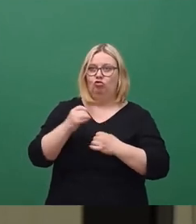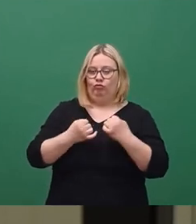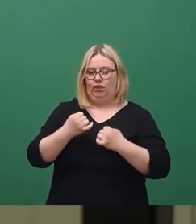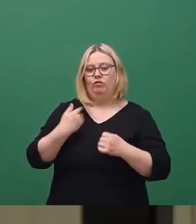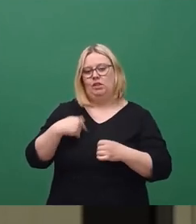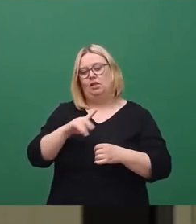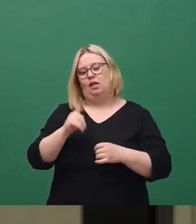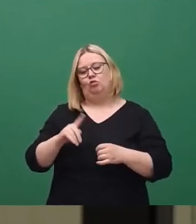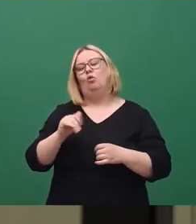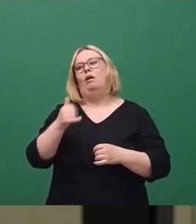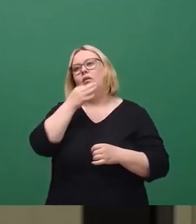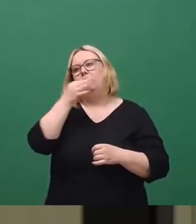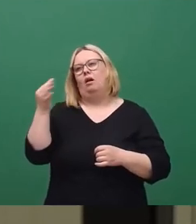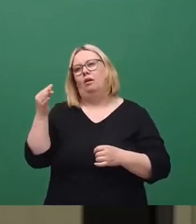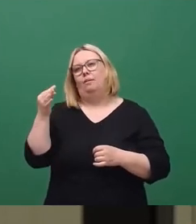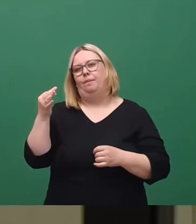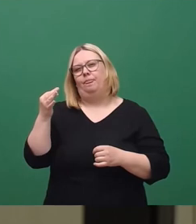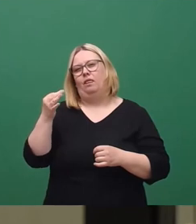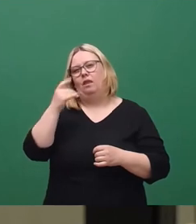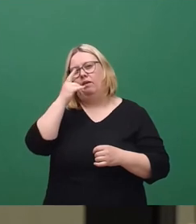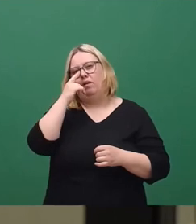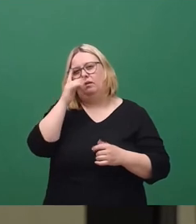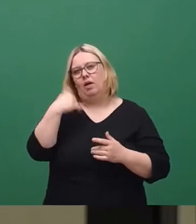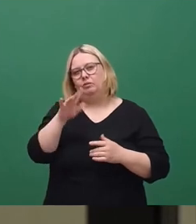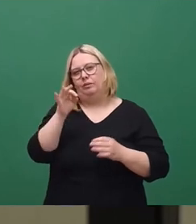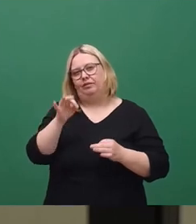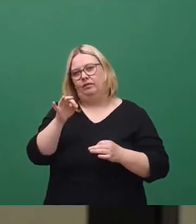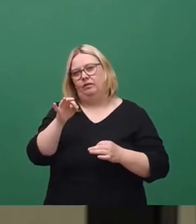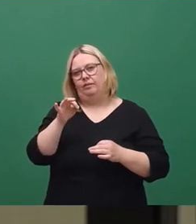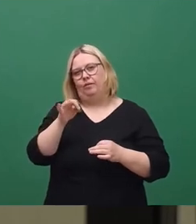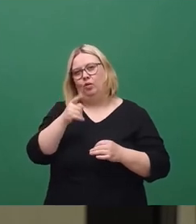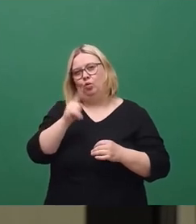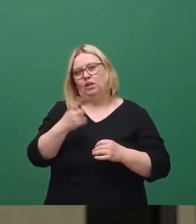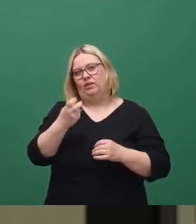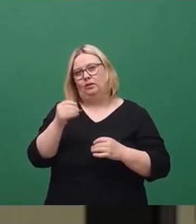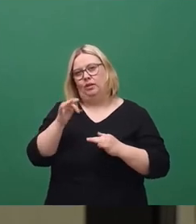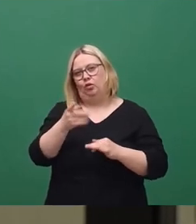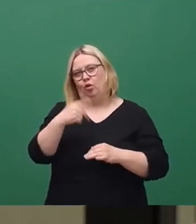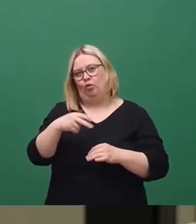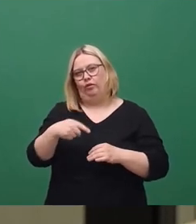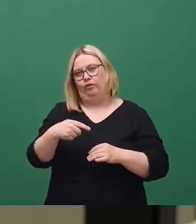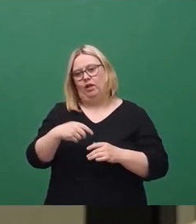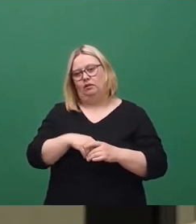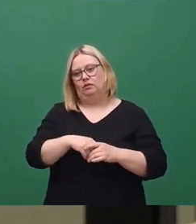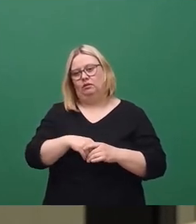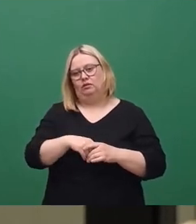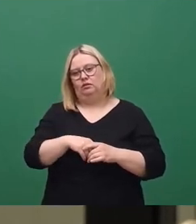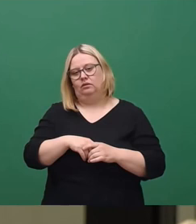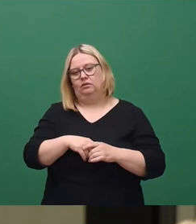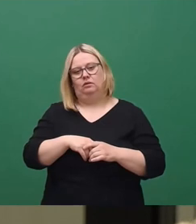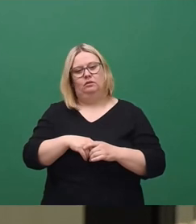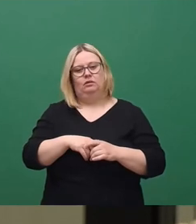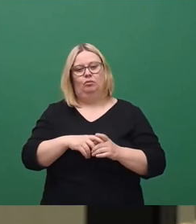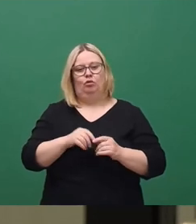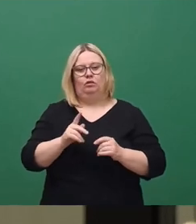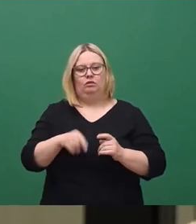noch eine Frage. Falls irgendwann mal wieder eine Lücke in Höhe von 120 Millionen auftauchen und nicht etwas gefunden würde, dann